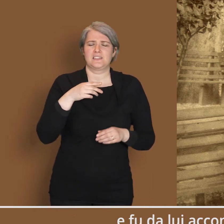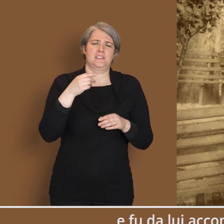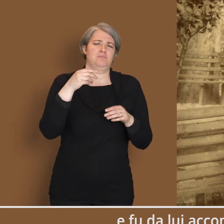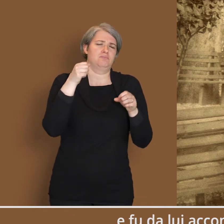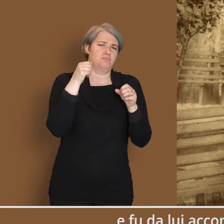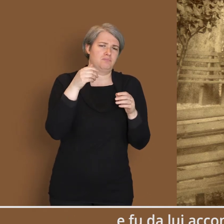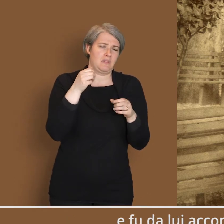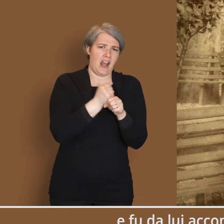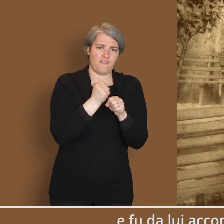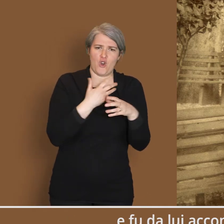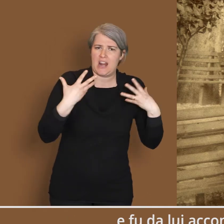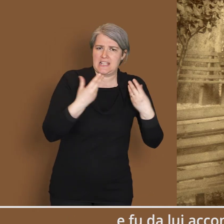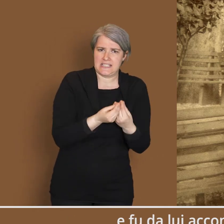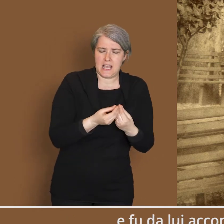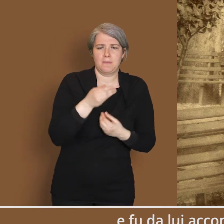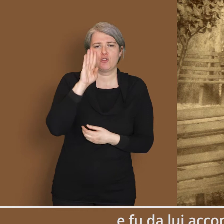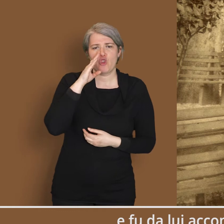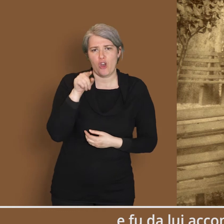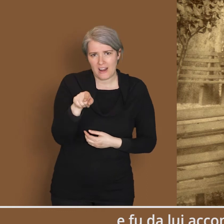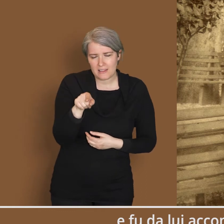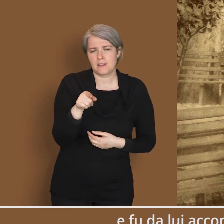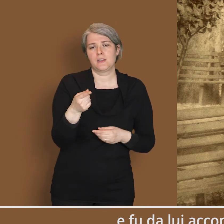e fu da lui accompagnata al cimitero.